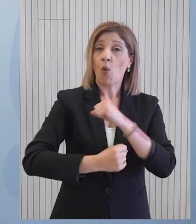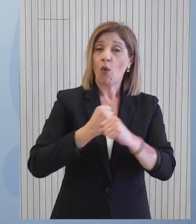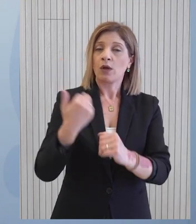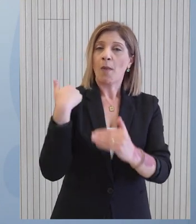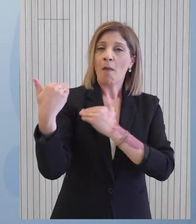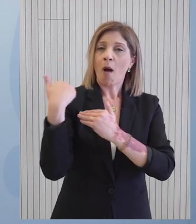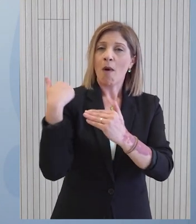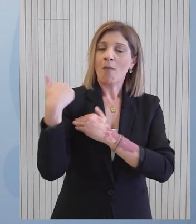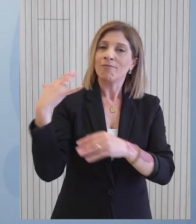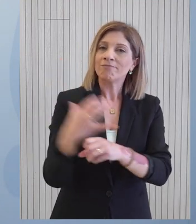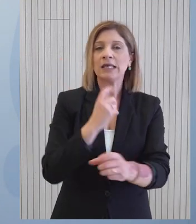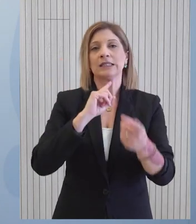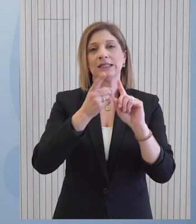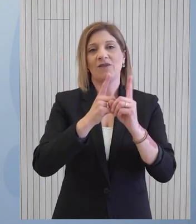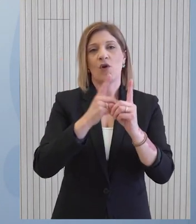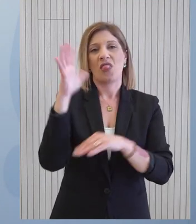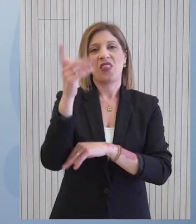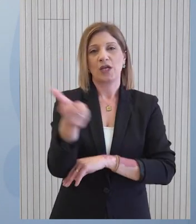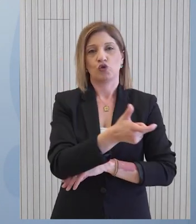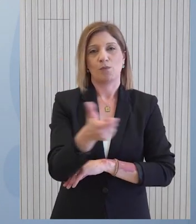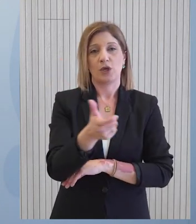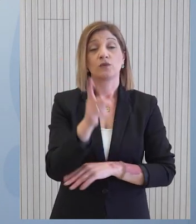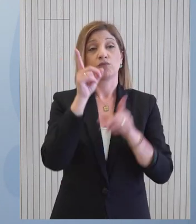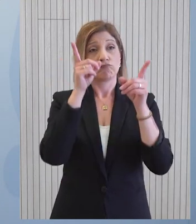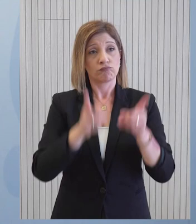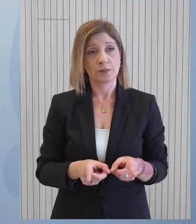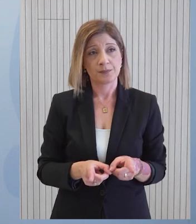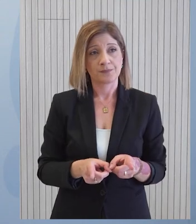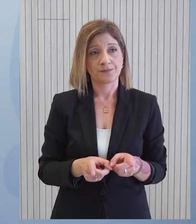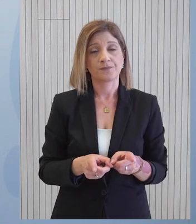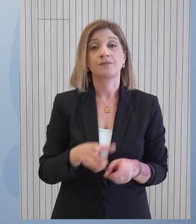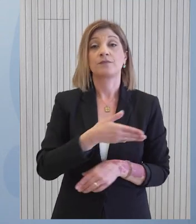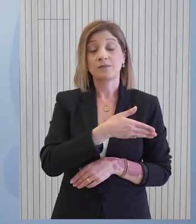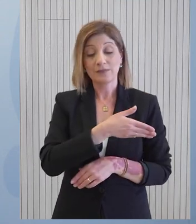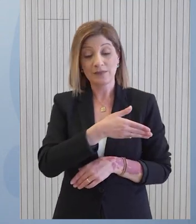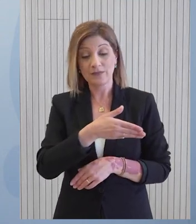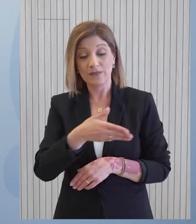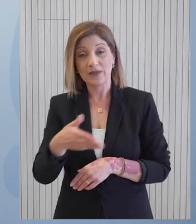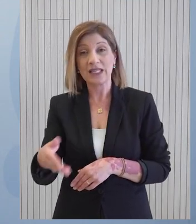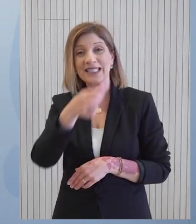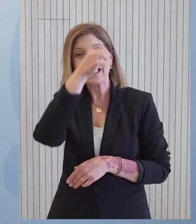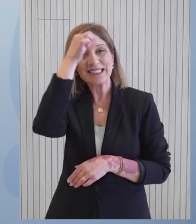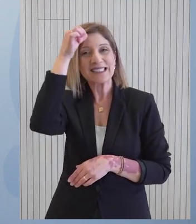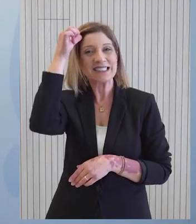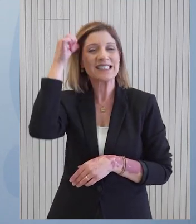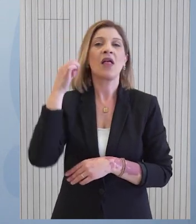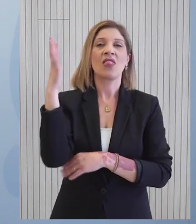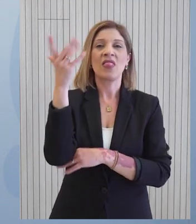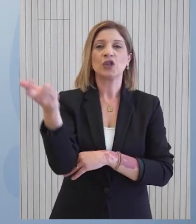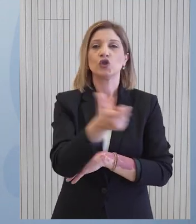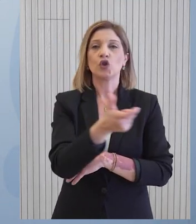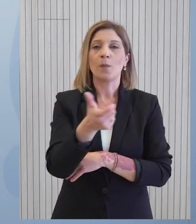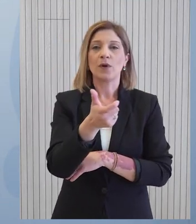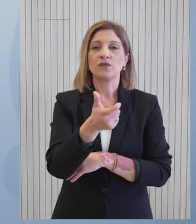αιτήματα των δασοπυροσβεστών. Συγκεκριμένα αποφασίστηκε όπως η περίοδος της θερινής δασοπυρόσβεσης να